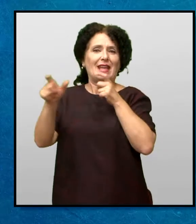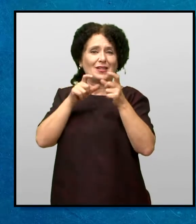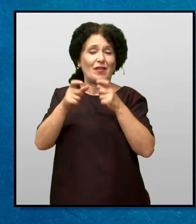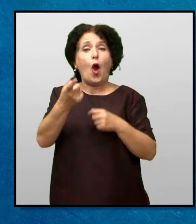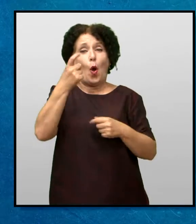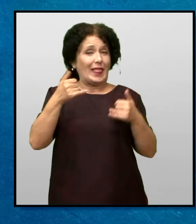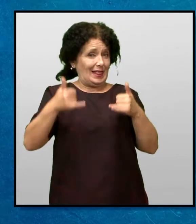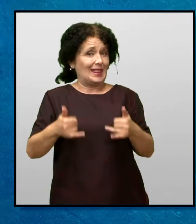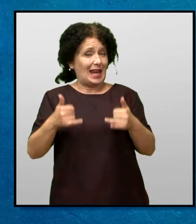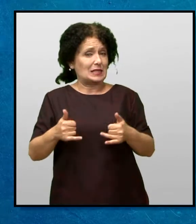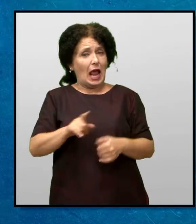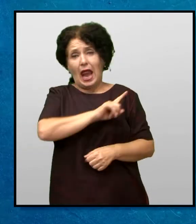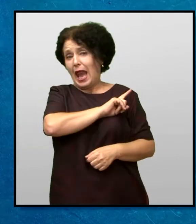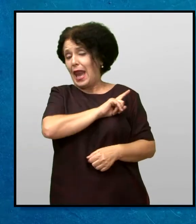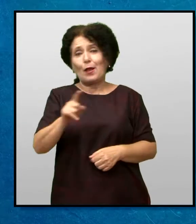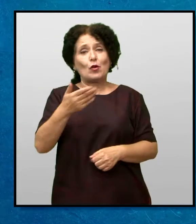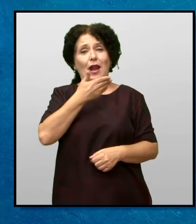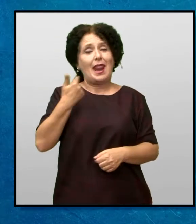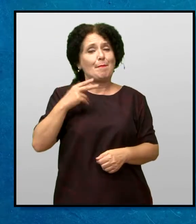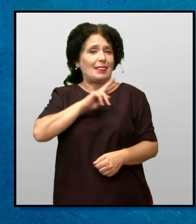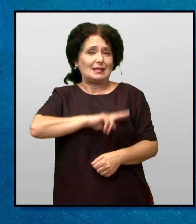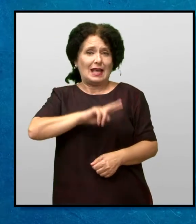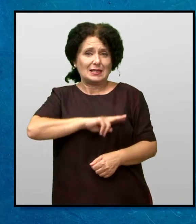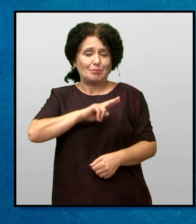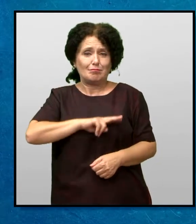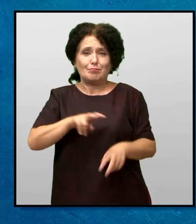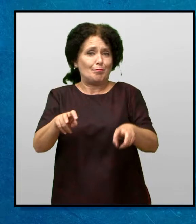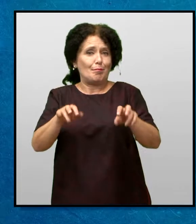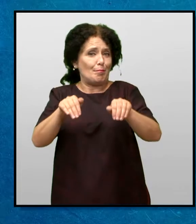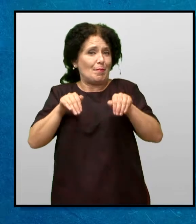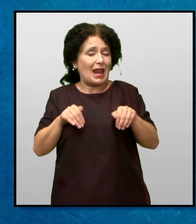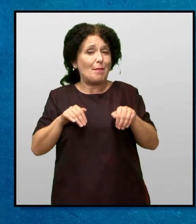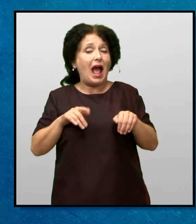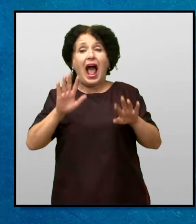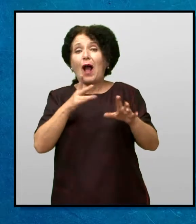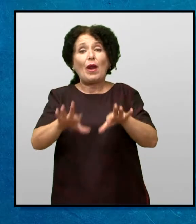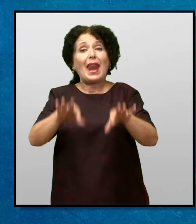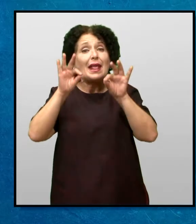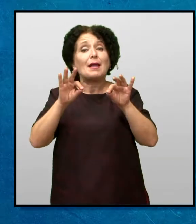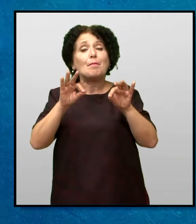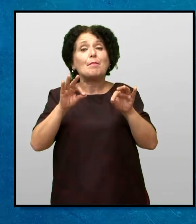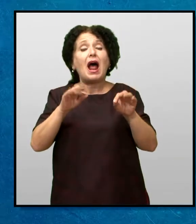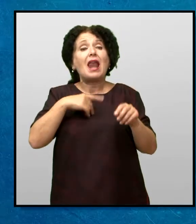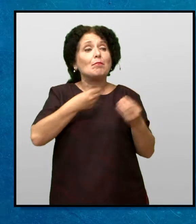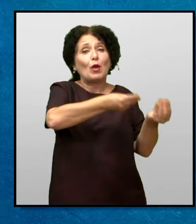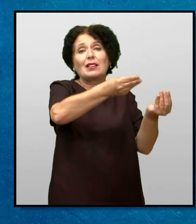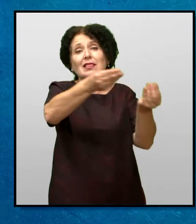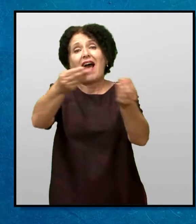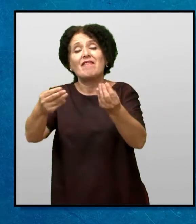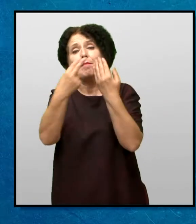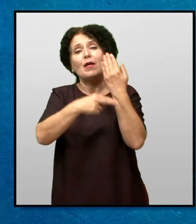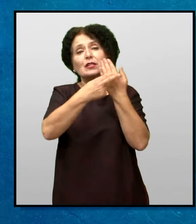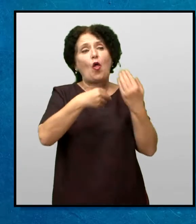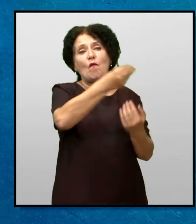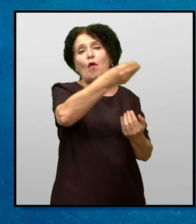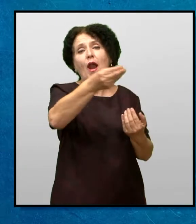Од денеска, никогаш нема да се смирам додека не најдам начин да му го дадам Божиото слово на народот на